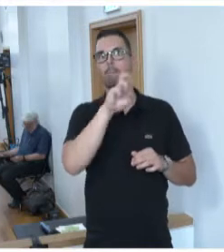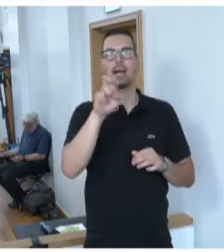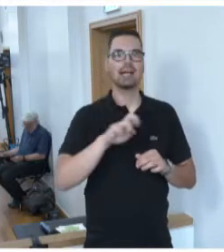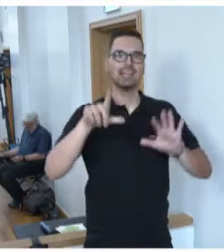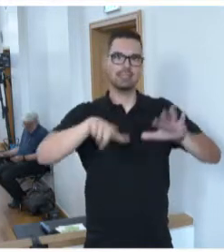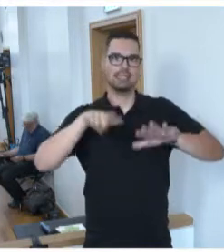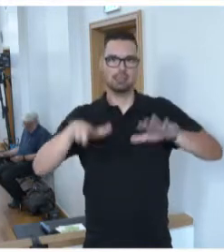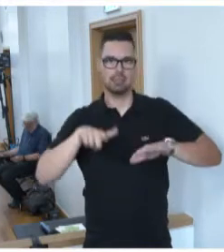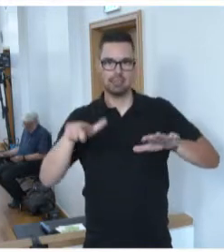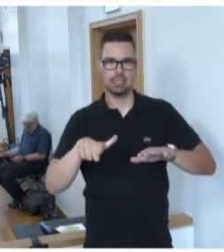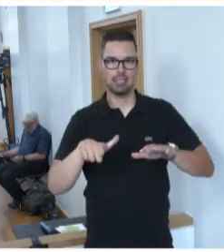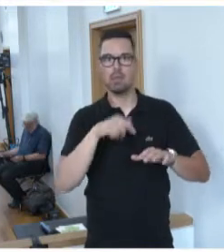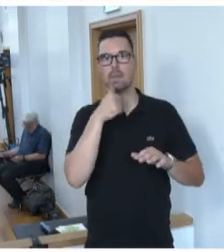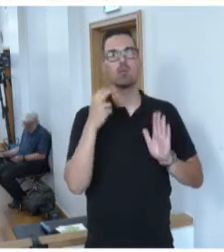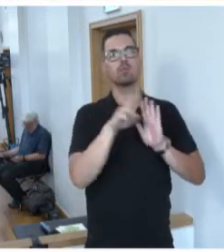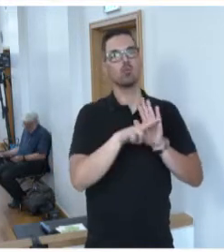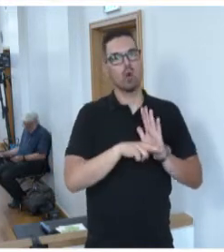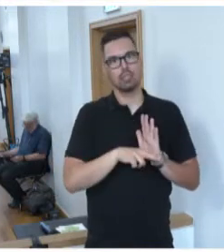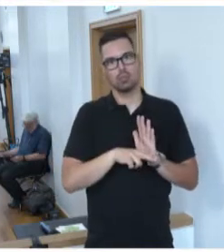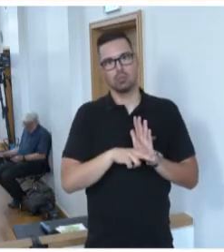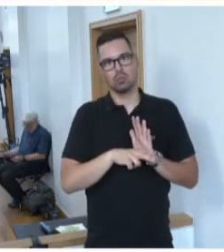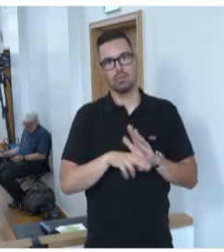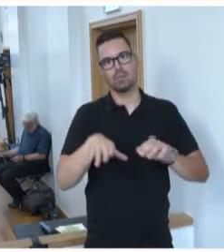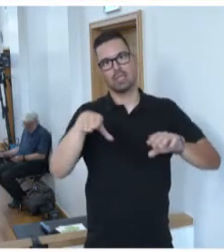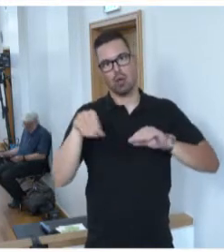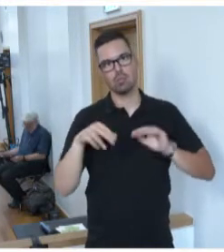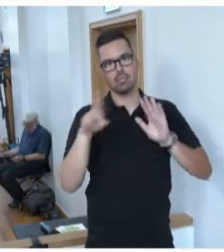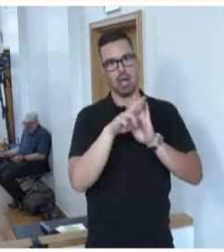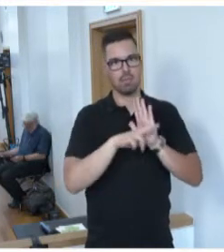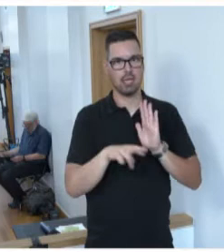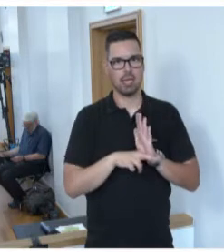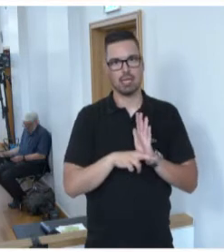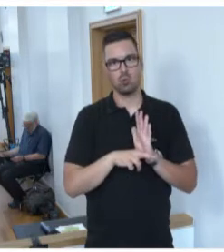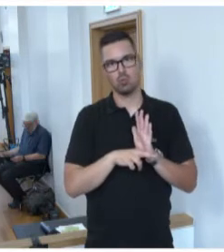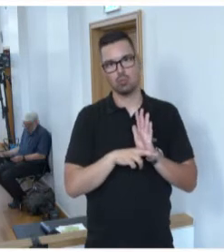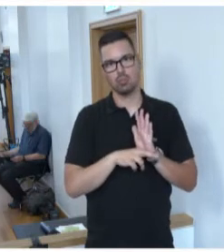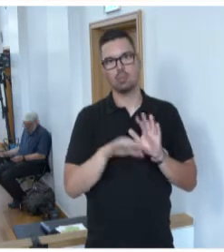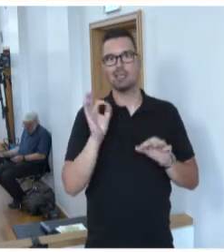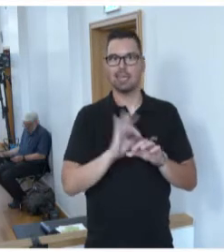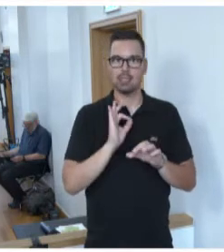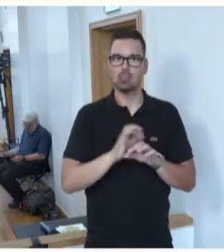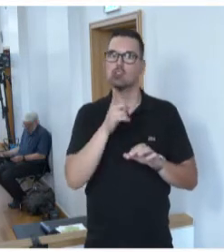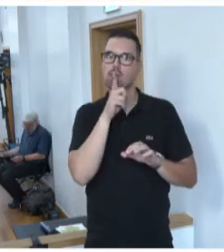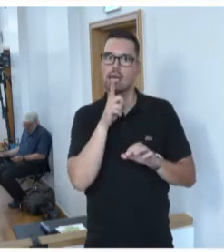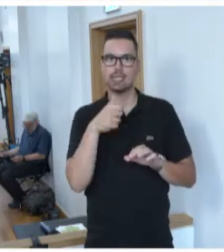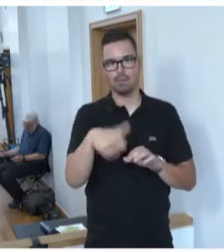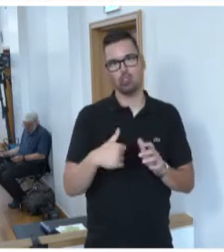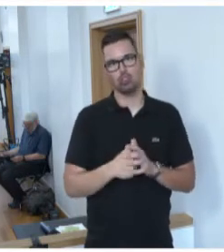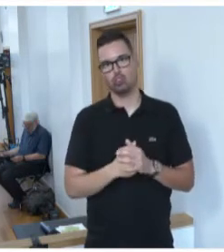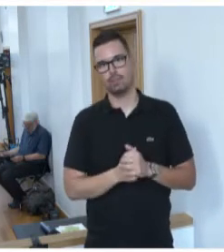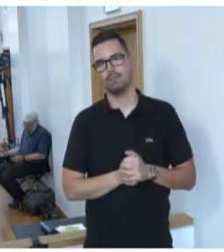der die Berufsordnung umfasst, soll eine Ausnahmeregelung für die Offenbarung der ärztlichen Schweigepflicht verankert werden.